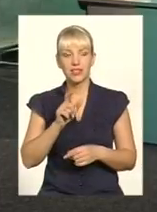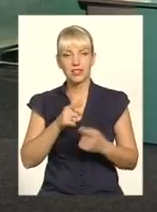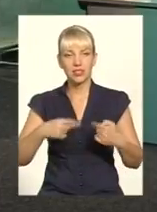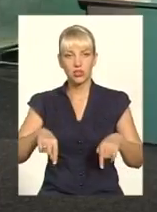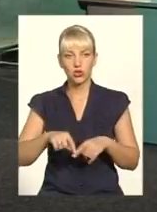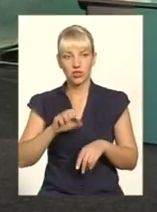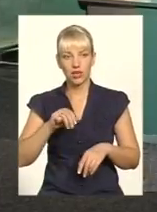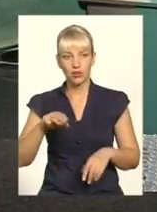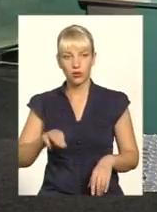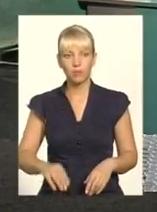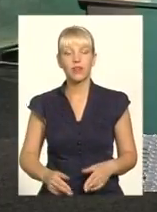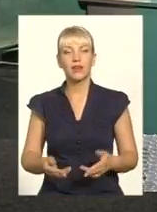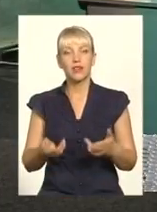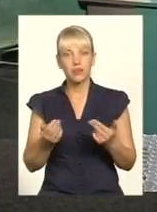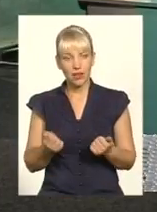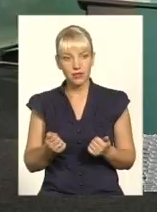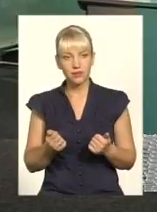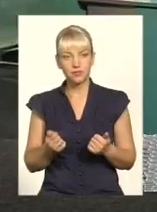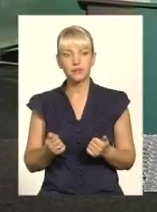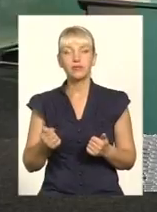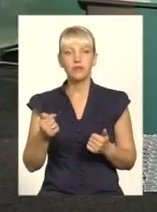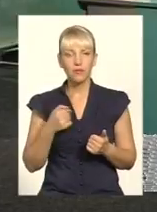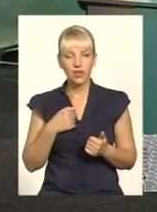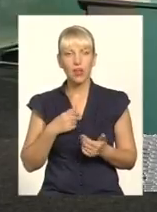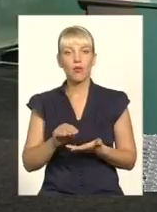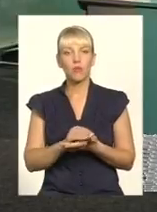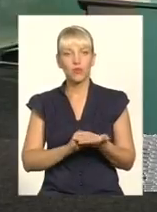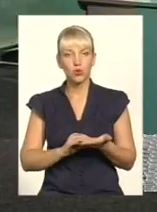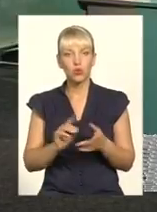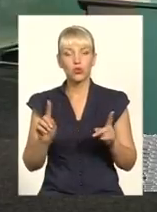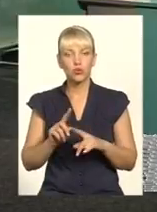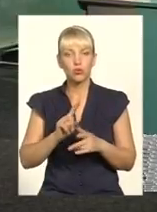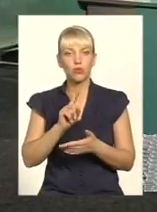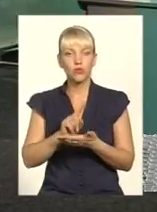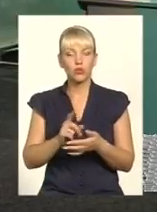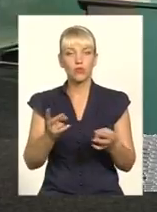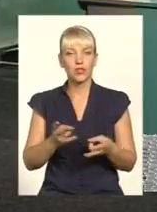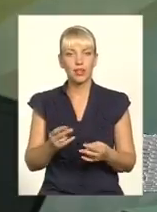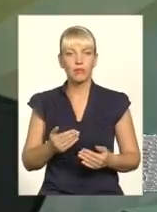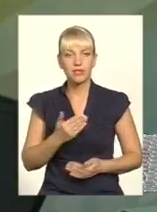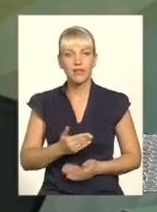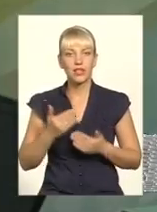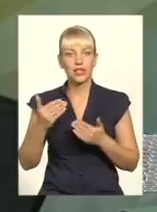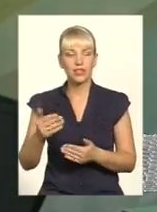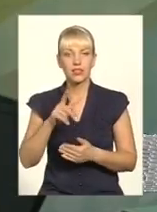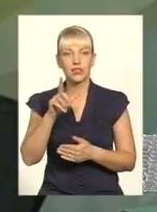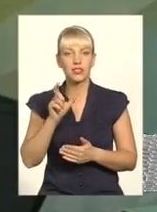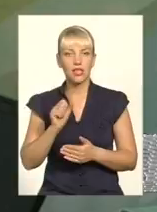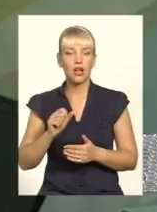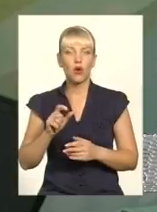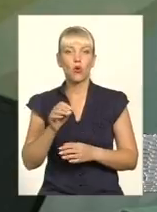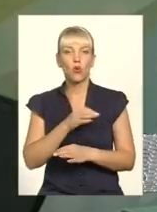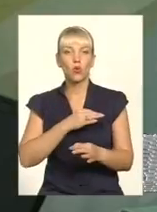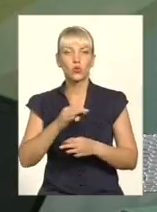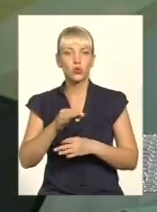терапараті. Так. Я вкотре повторюю, що обов'язково потрібно звертатися за консультаціями, для